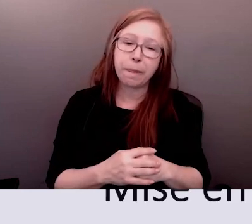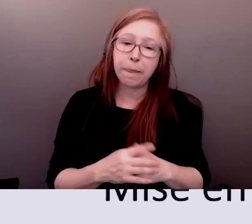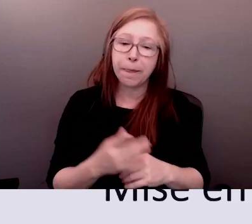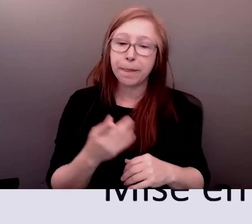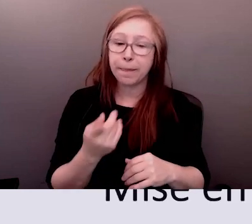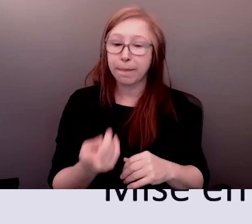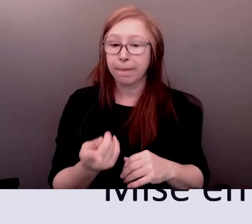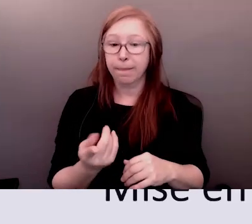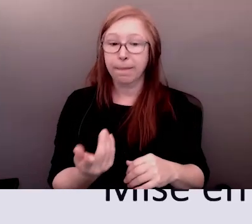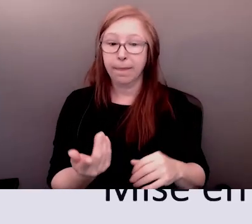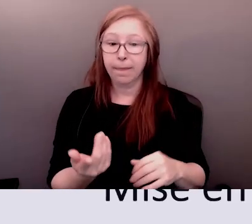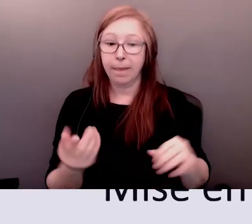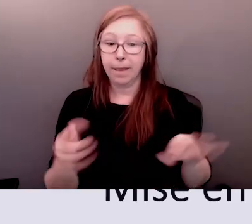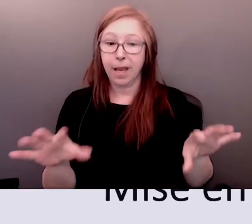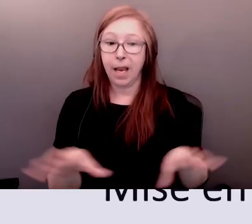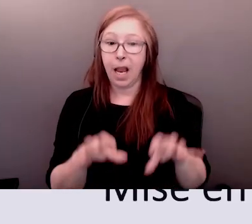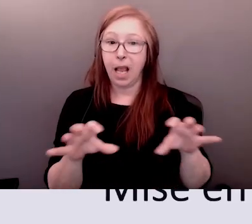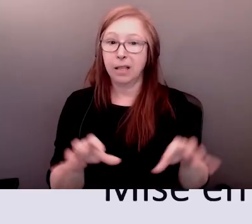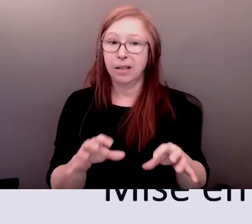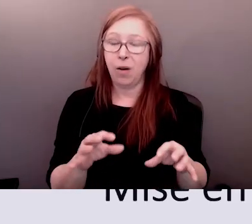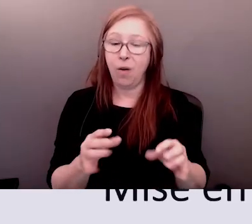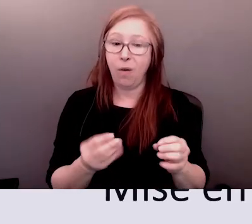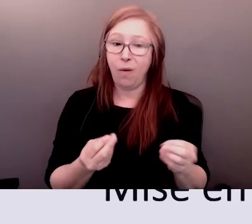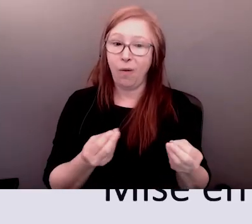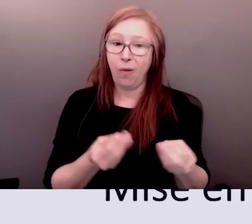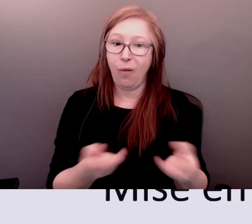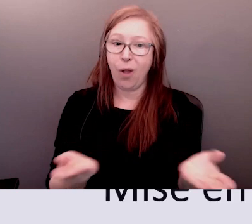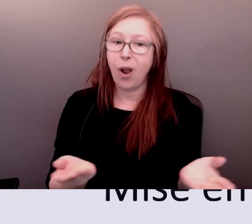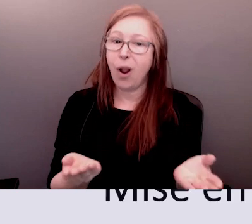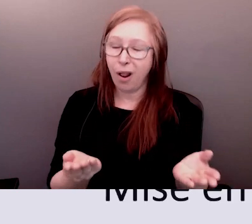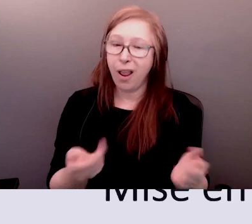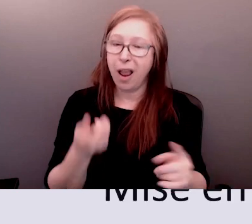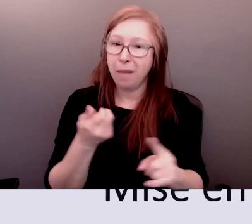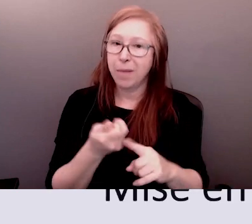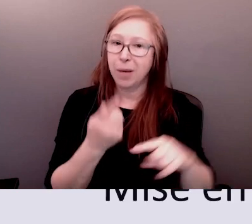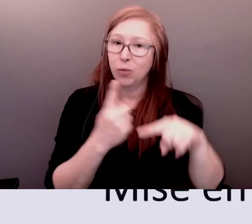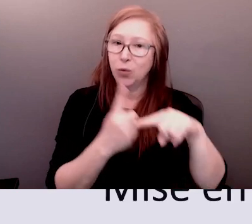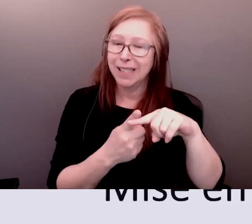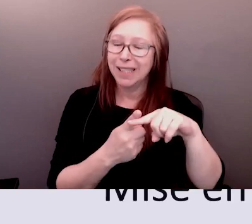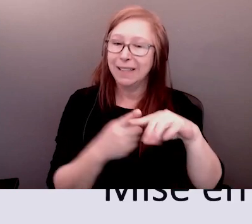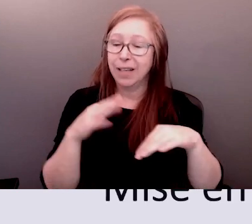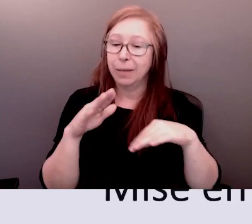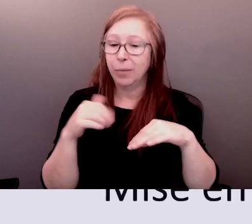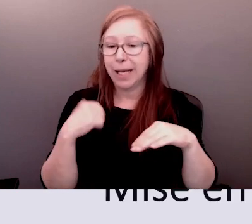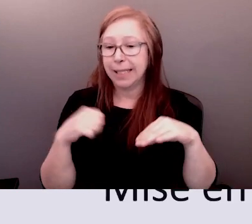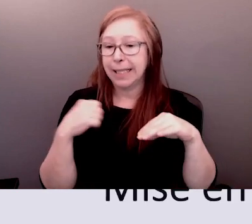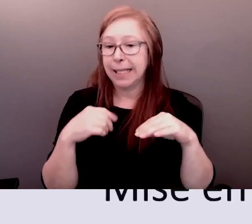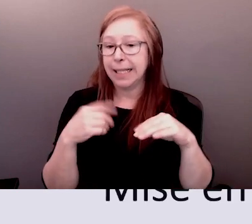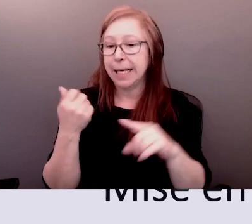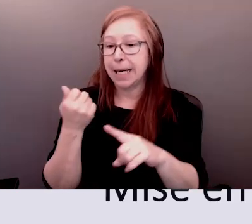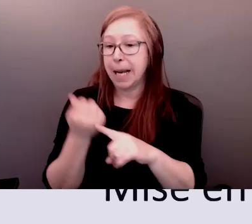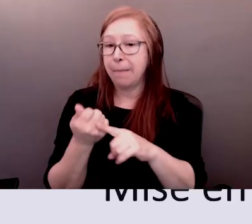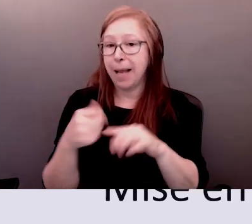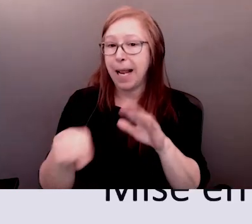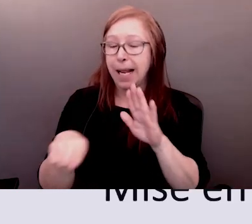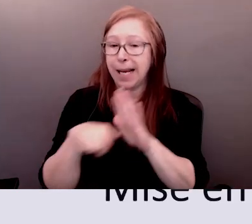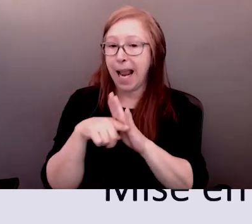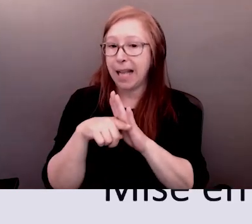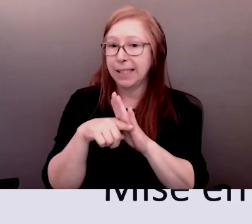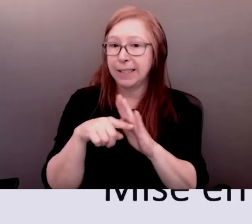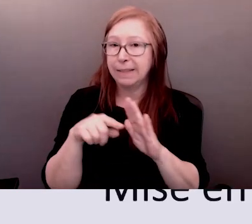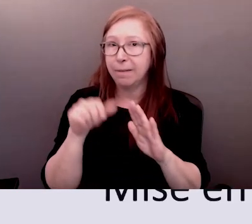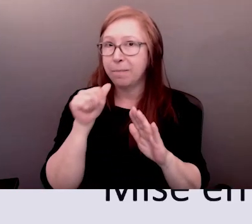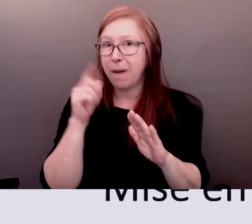qu'il s'agit toujours des populations qui ont le plus de besoins il s'agit toujours de ces personnes sur les bas de ces médailles donc